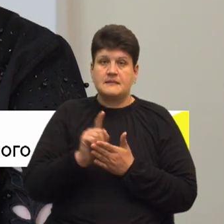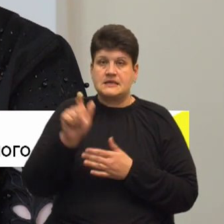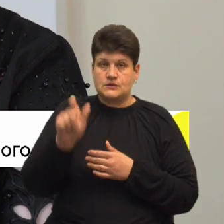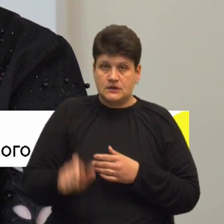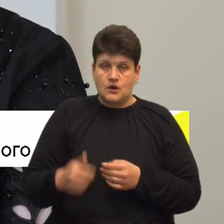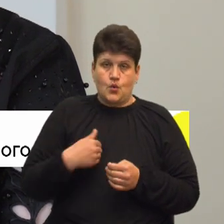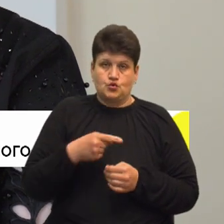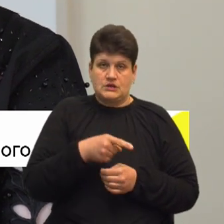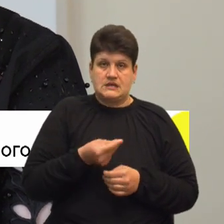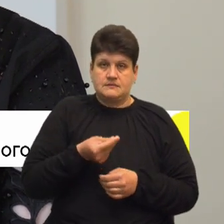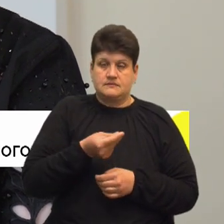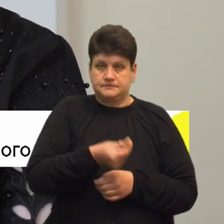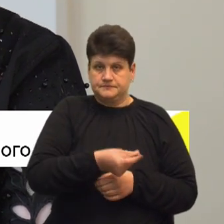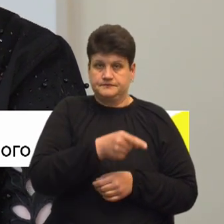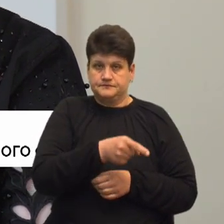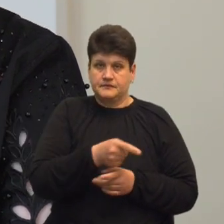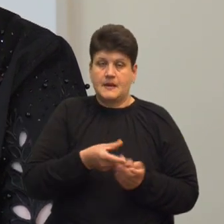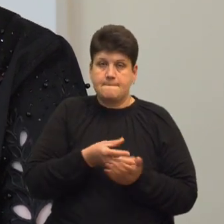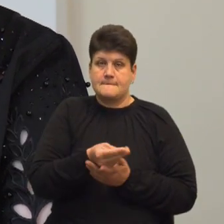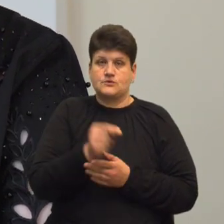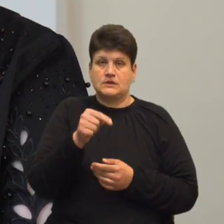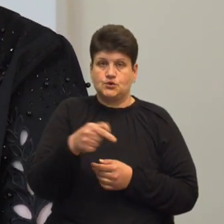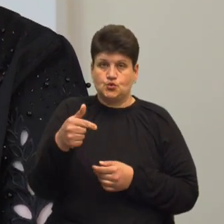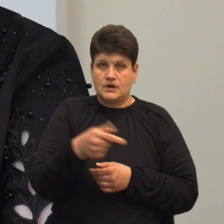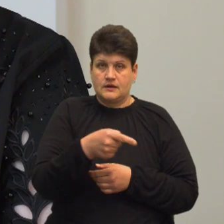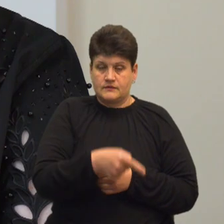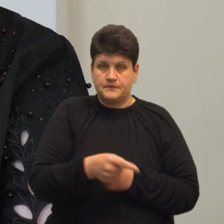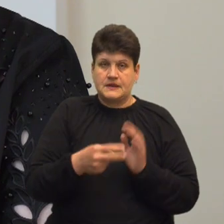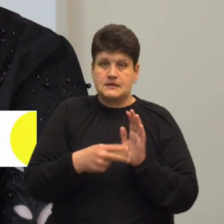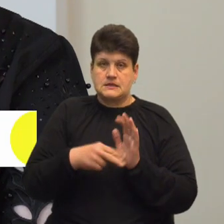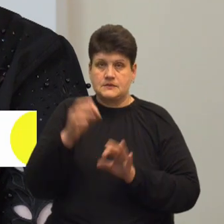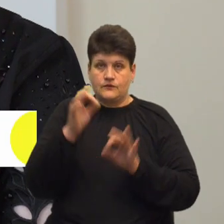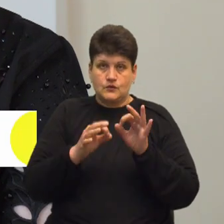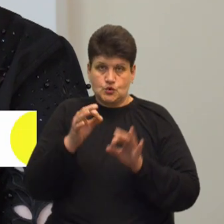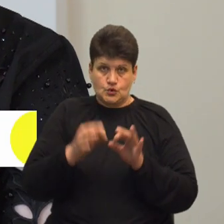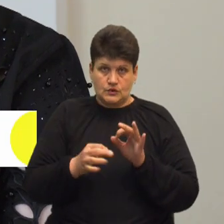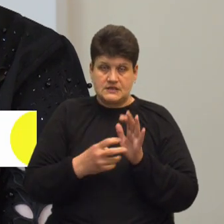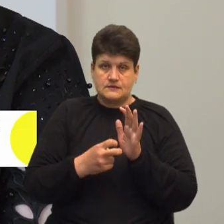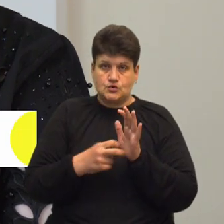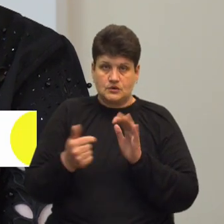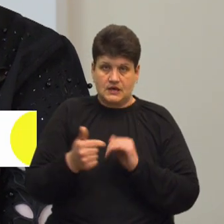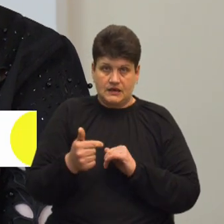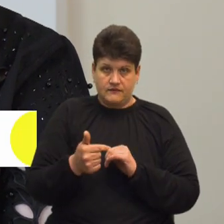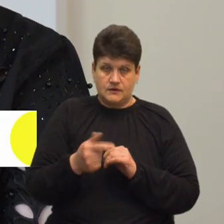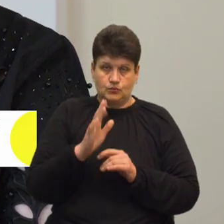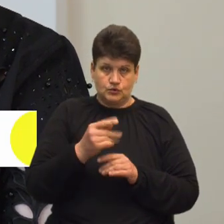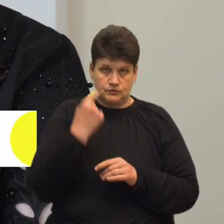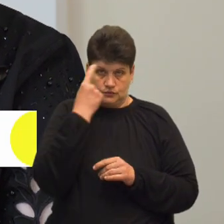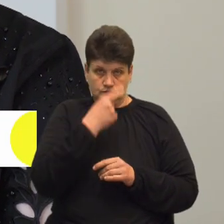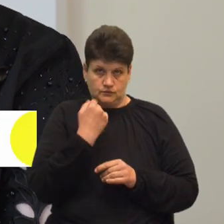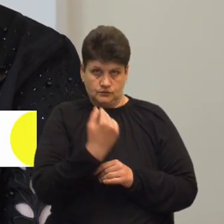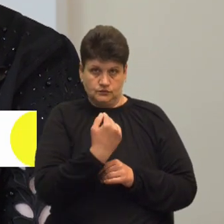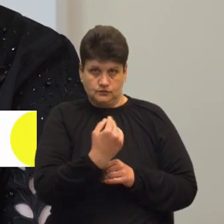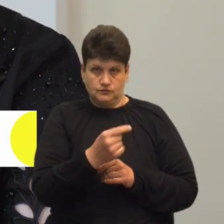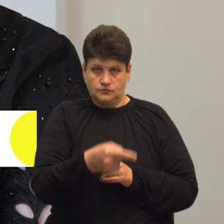хочу їй зробити пожертву і сплачую тисячу гривень. 70%, тобто 700 гривень, піде їй окремо на її